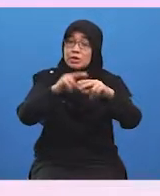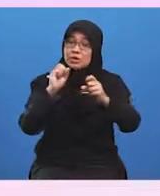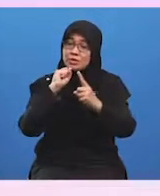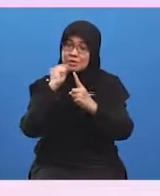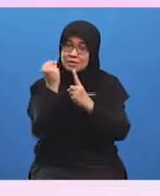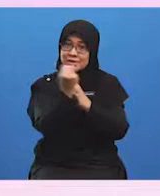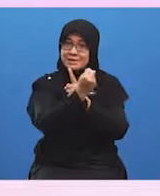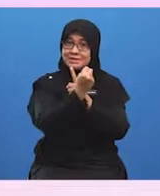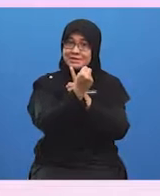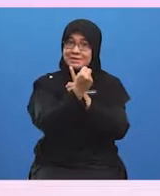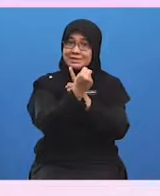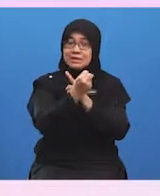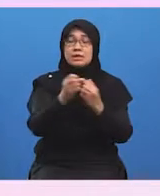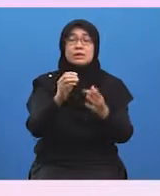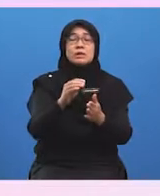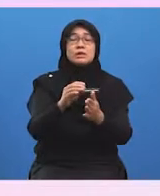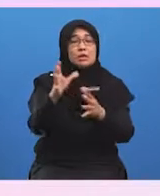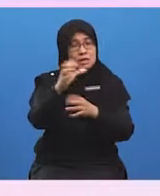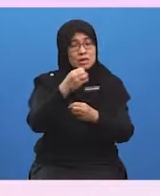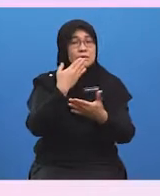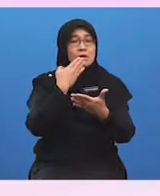memperbaiki taraf hidup mereka.